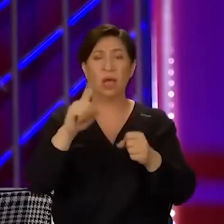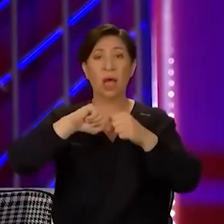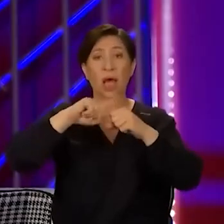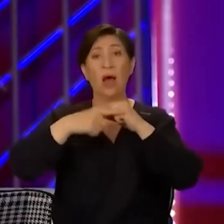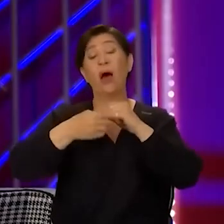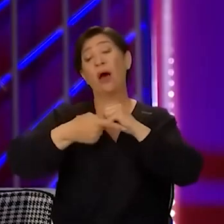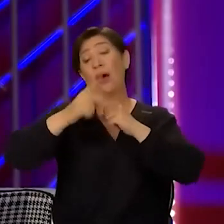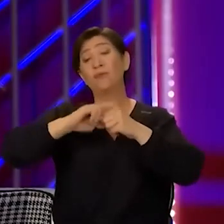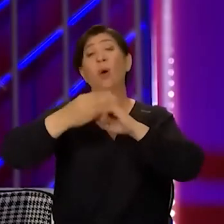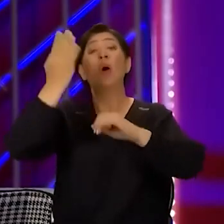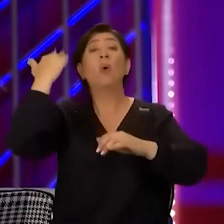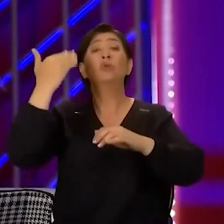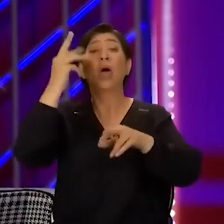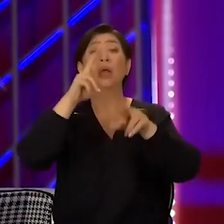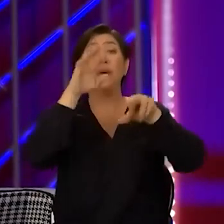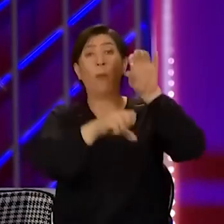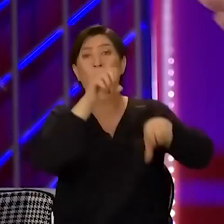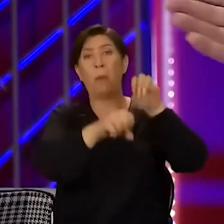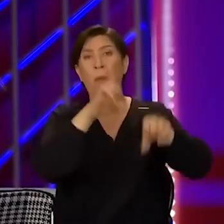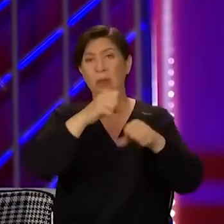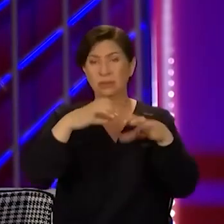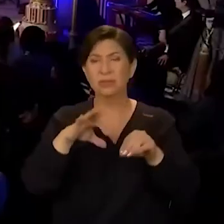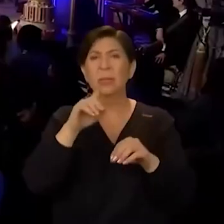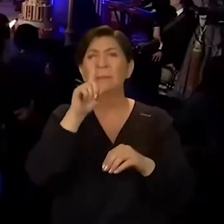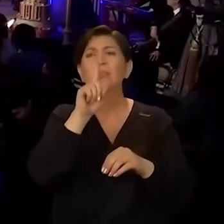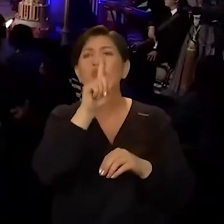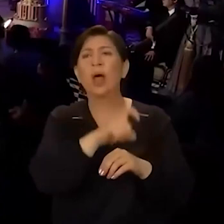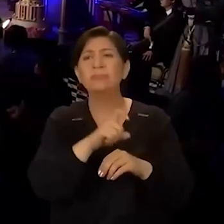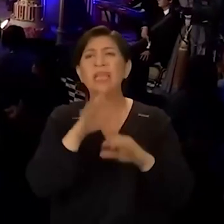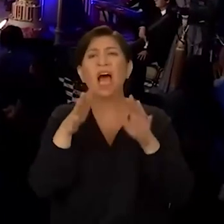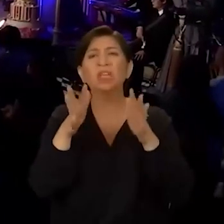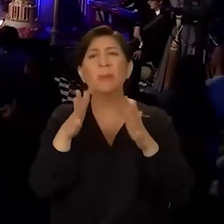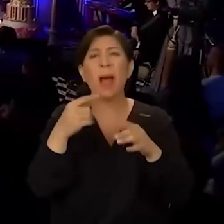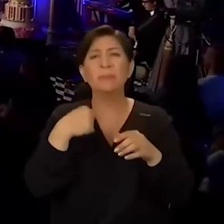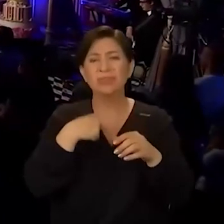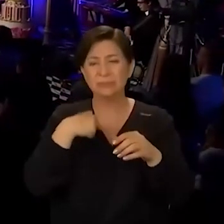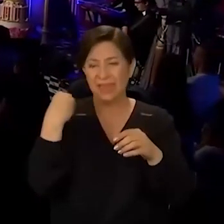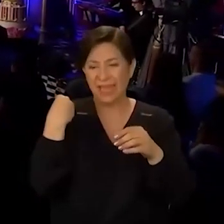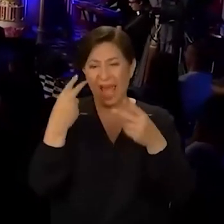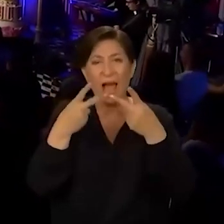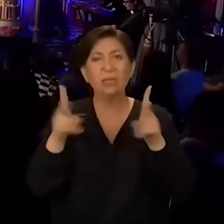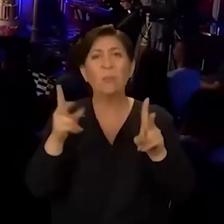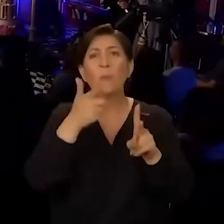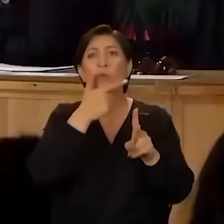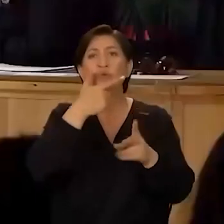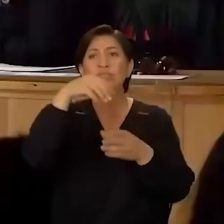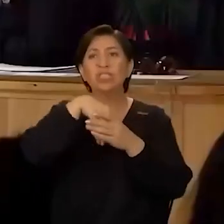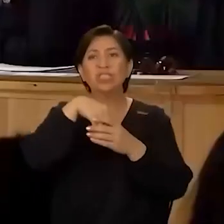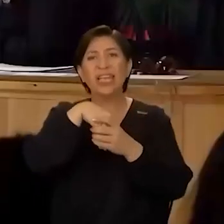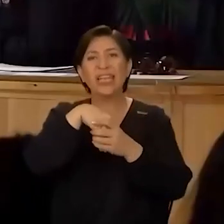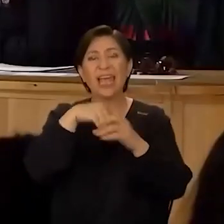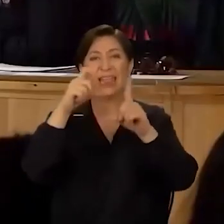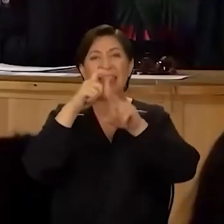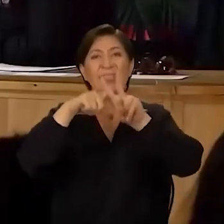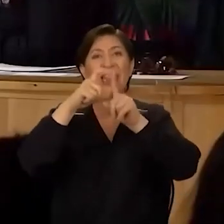haftalar öncesinden rezervasyonlarımız doluyor. Tayfun'a bir sorar mısın? Acaba bizim yeni açtığımız Bodrum'un içindeki